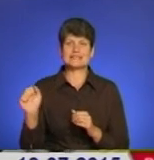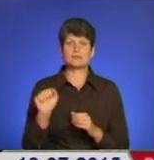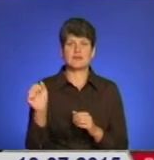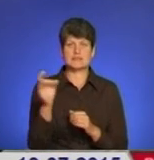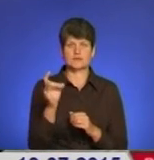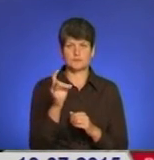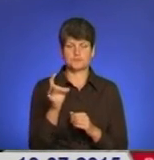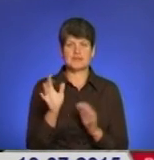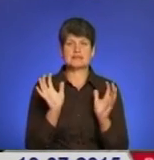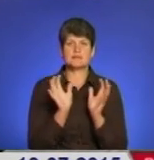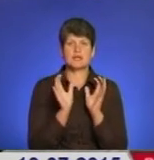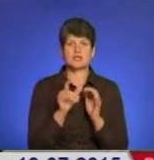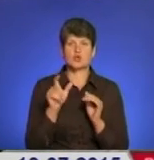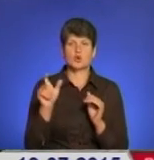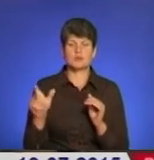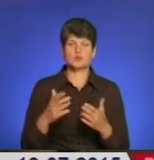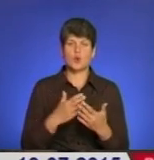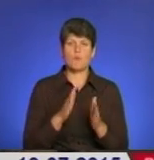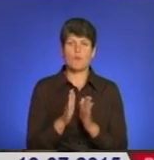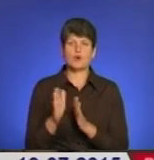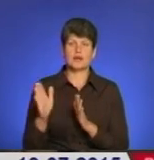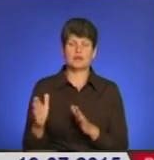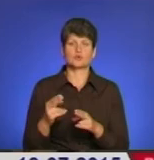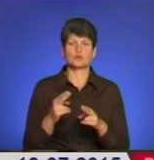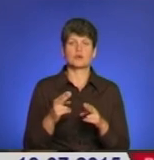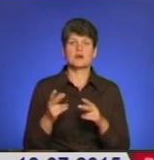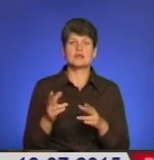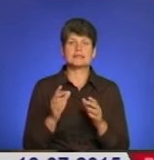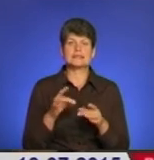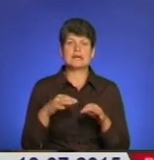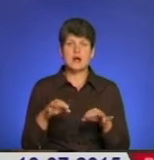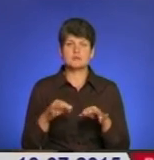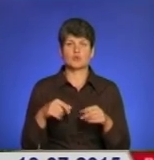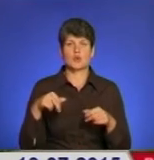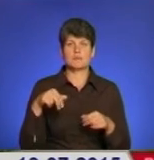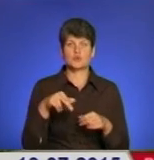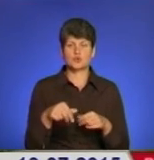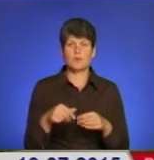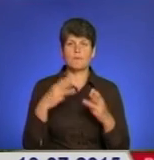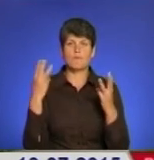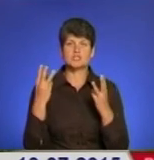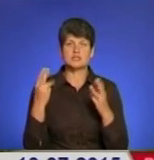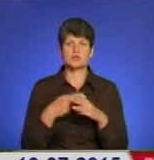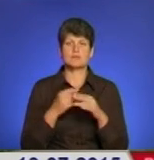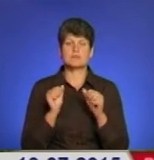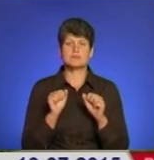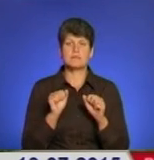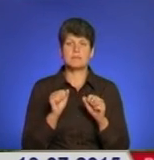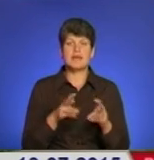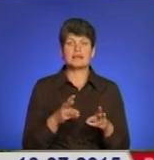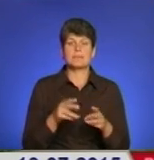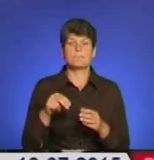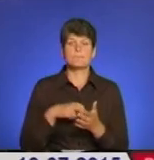району, збереження громадського порядку, безпеки руху, транспорту і пішоходів, пожежної безпеки під час прощі,